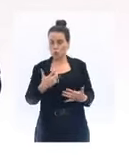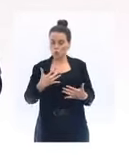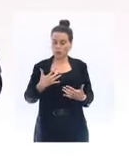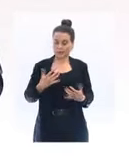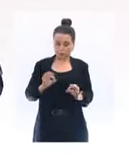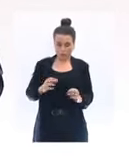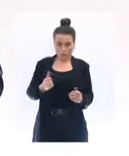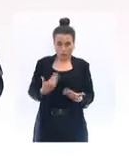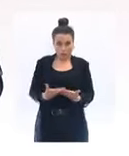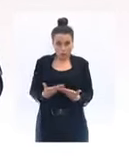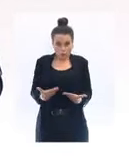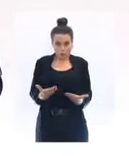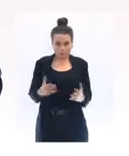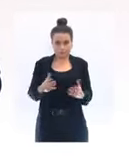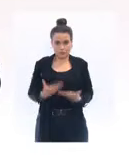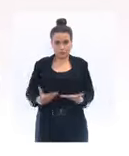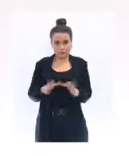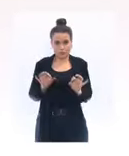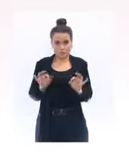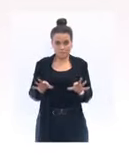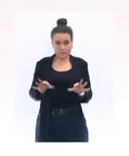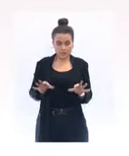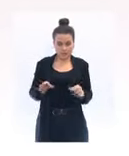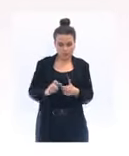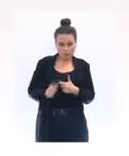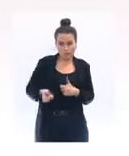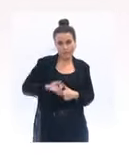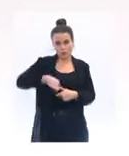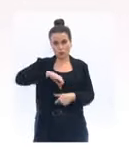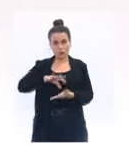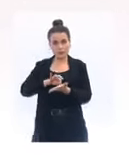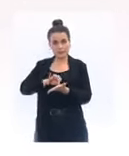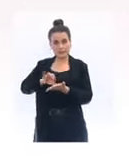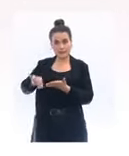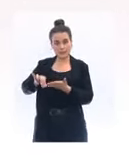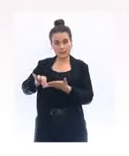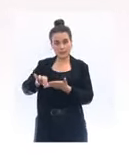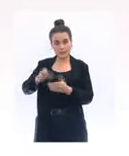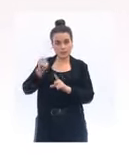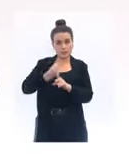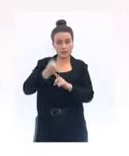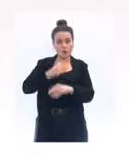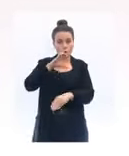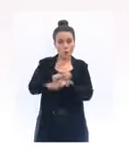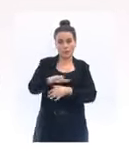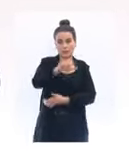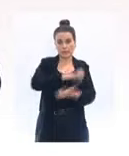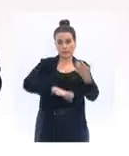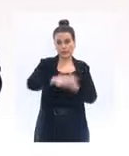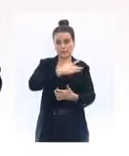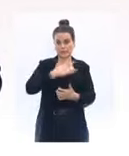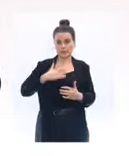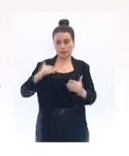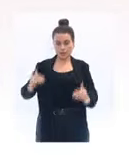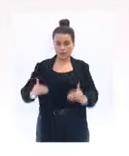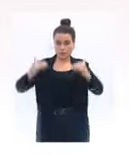de notre devoir d'amplifier notre stratégie de lutte contre la crise sanitaire. C'est ce que nous avons